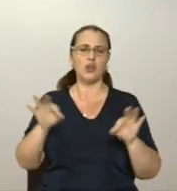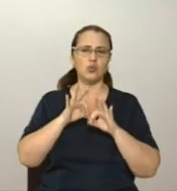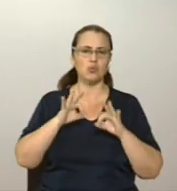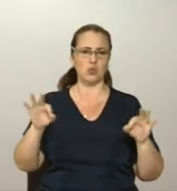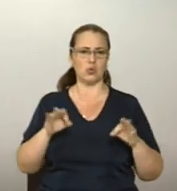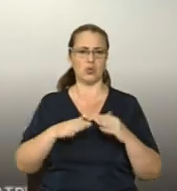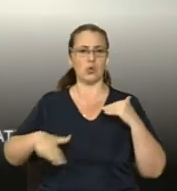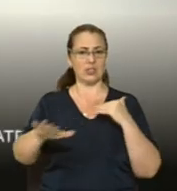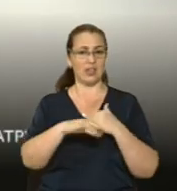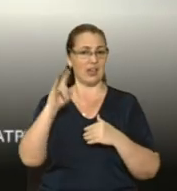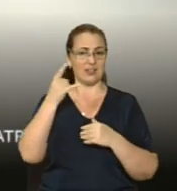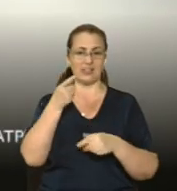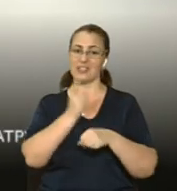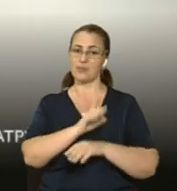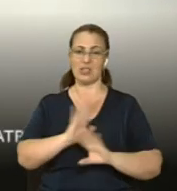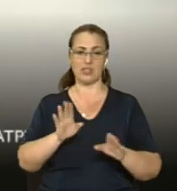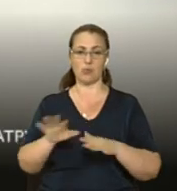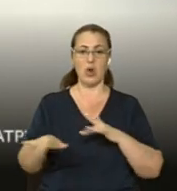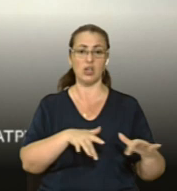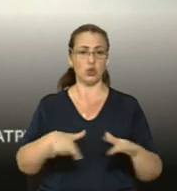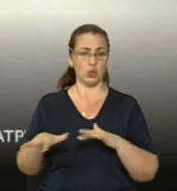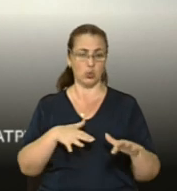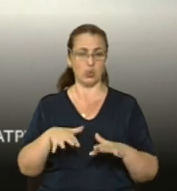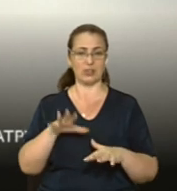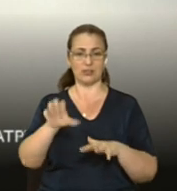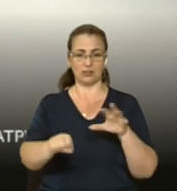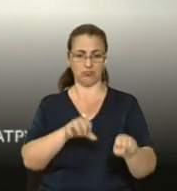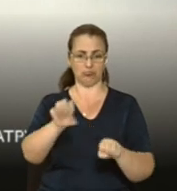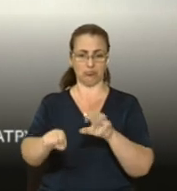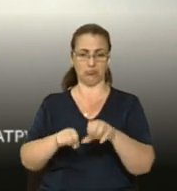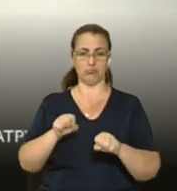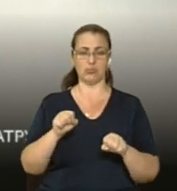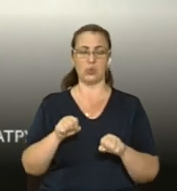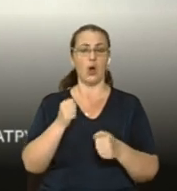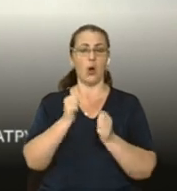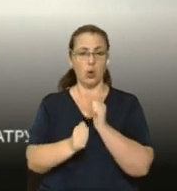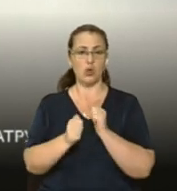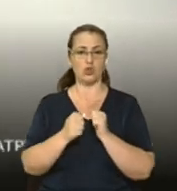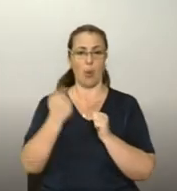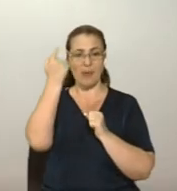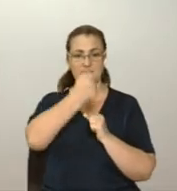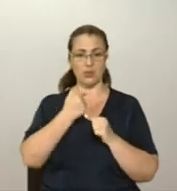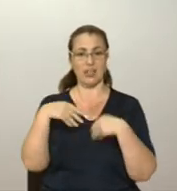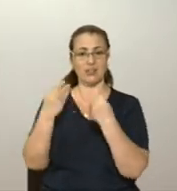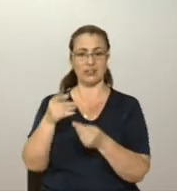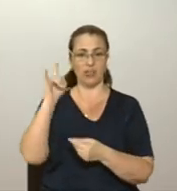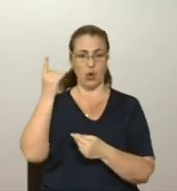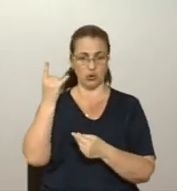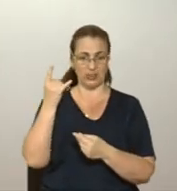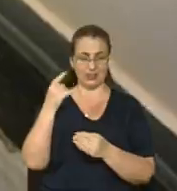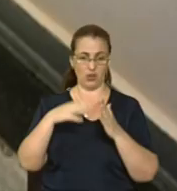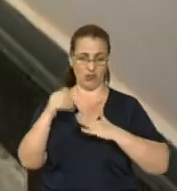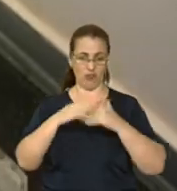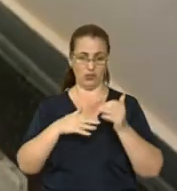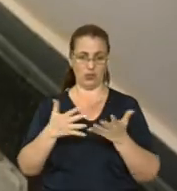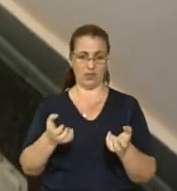забороняють рухатися по площадці, не забороняють все брати руками. Кожного персонажа дають дитині безпосередньо в